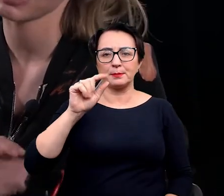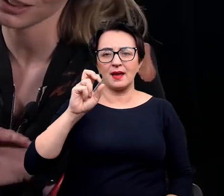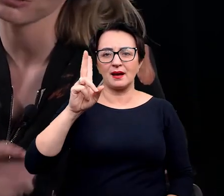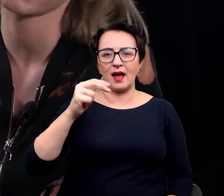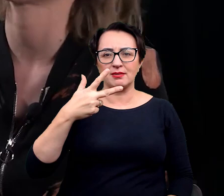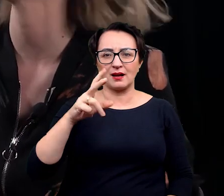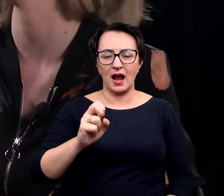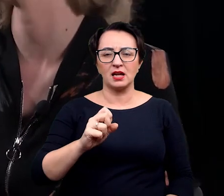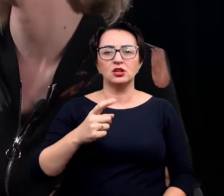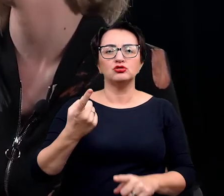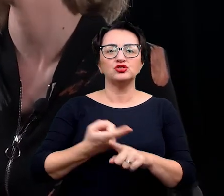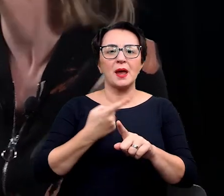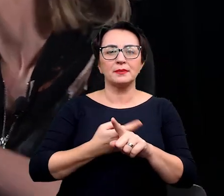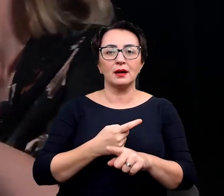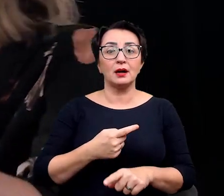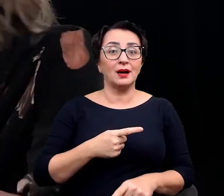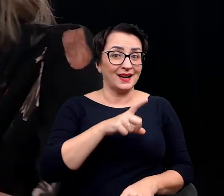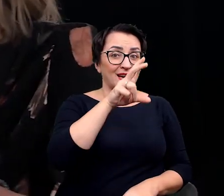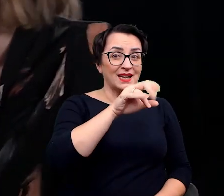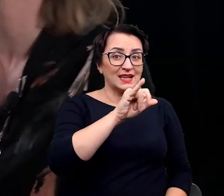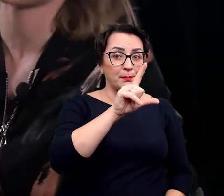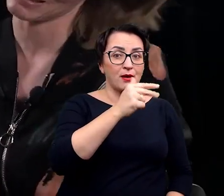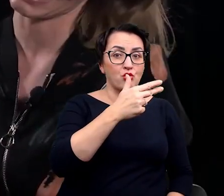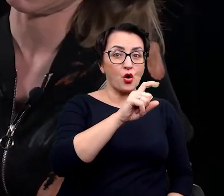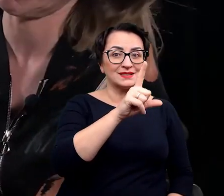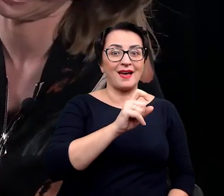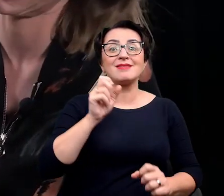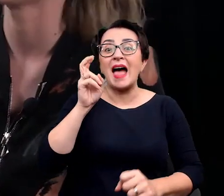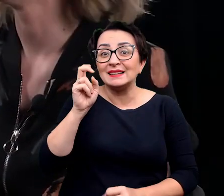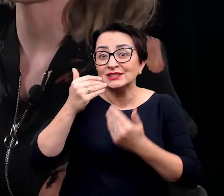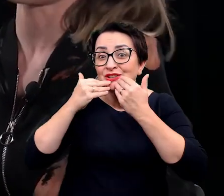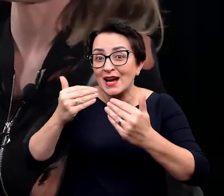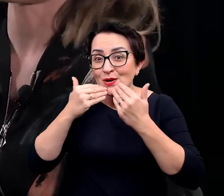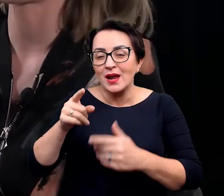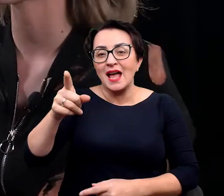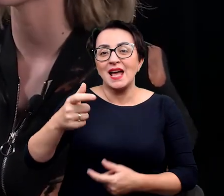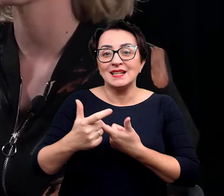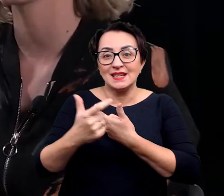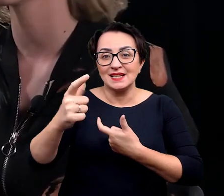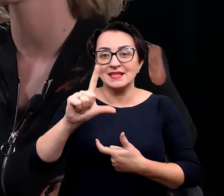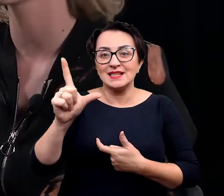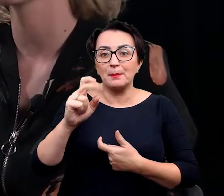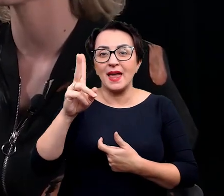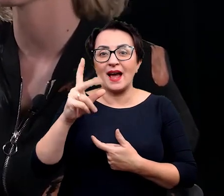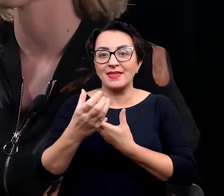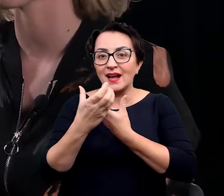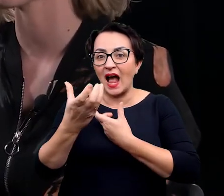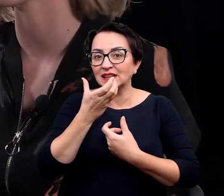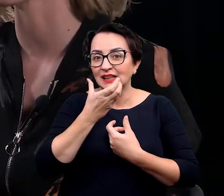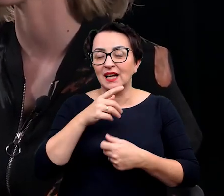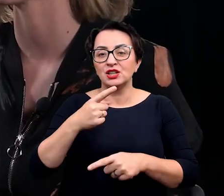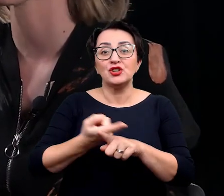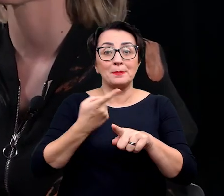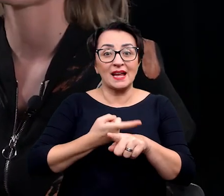ziemniaczaną na świecie. tam zawsze chodzili się hipnoza, dziękuję. Zapiekanka w hipnozie. Nie wiem, czy wciąż jest taka dobra, ale bardzo to dobrze